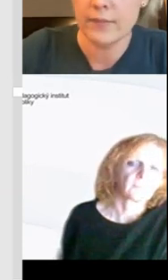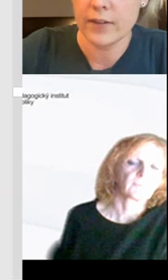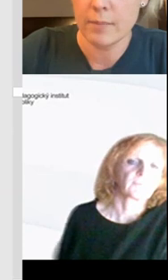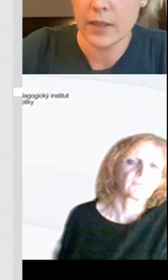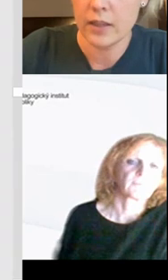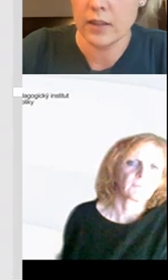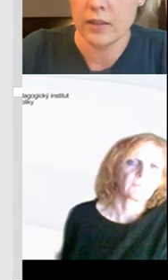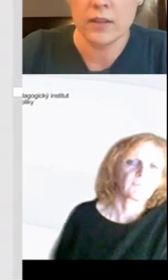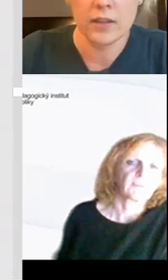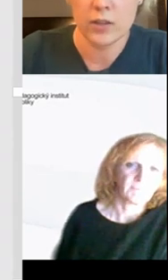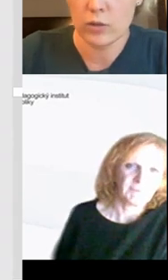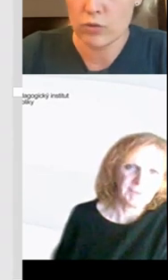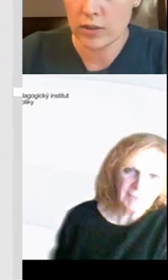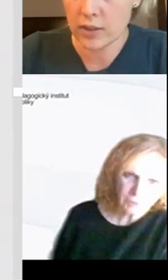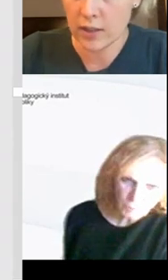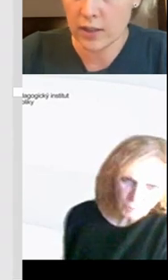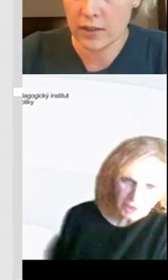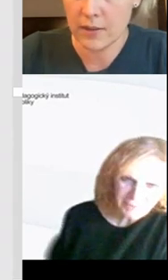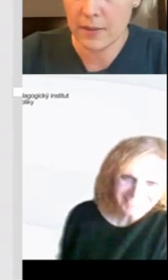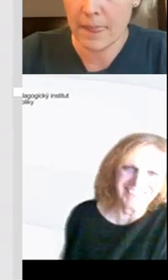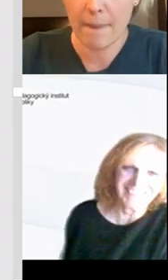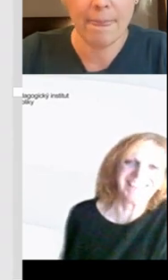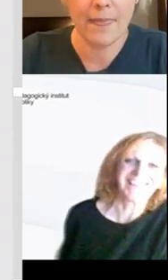velmi jednoduše.